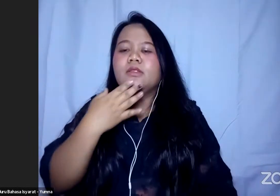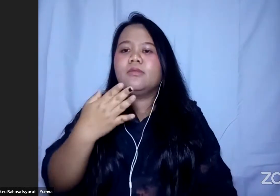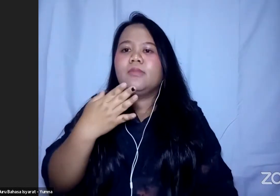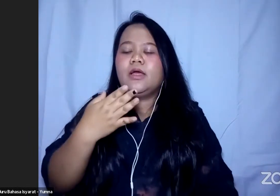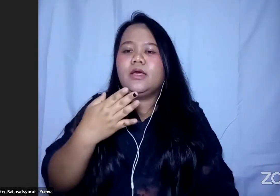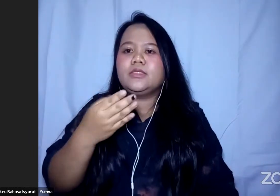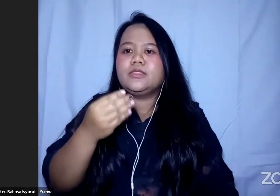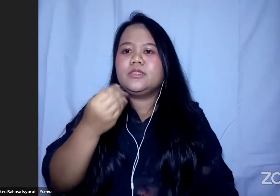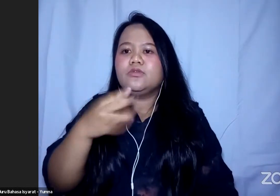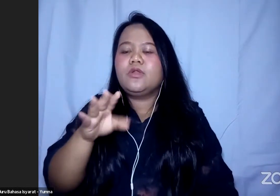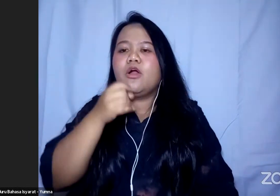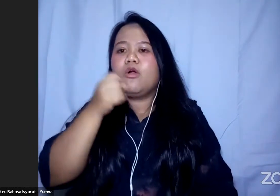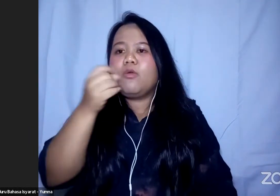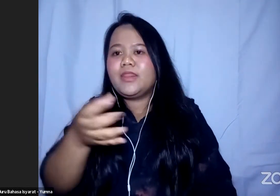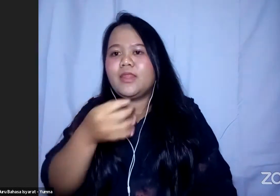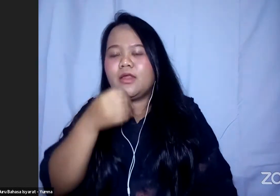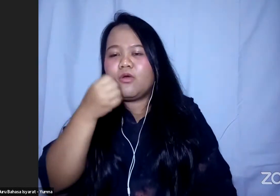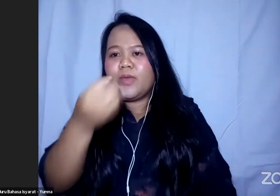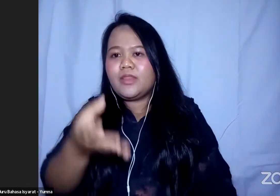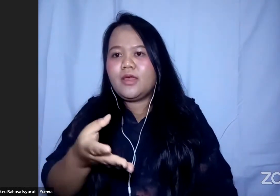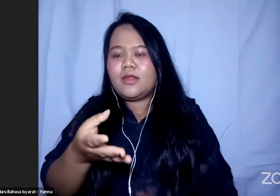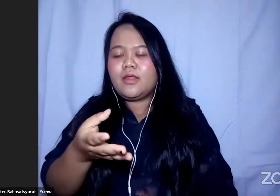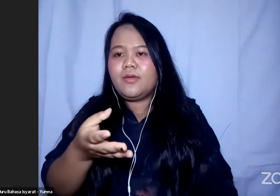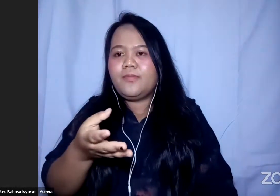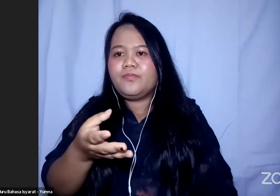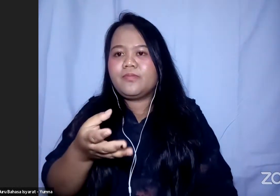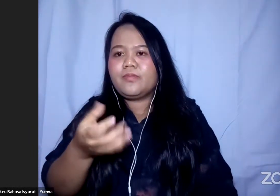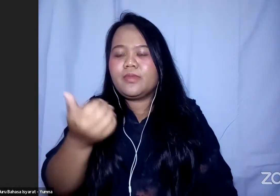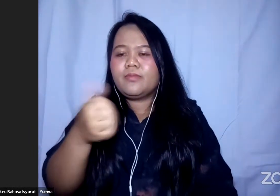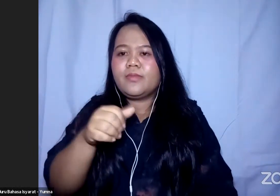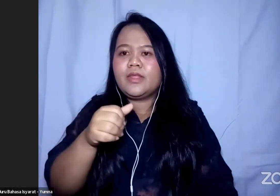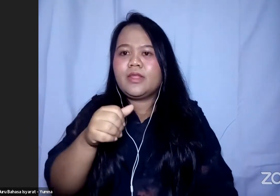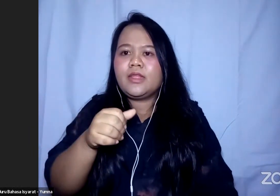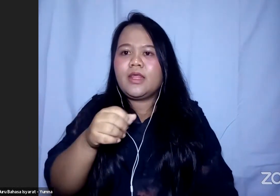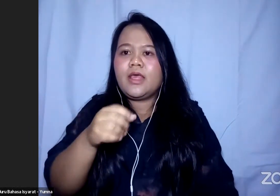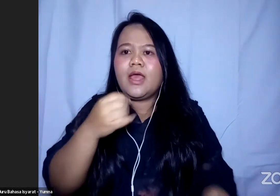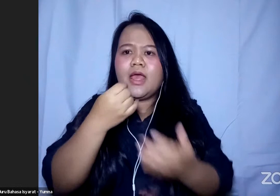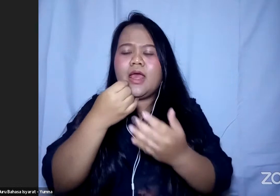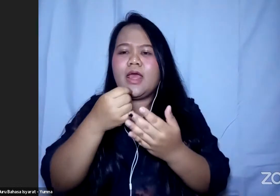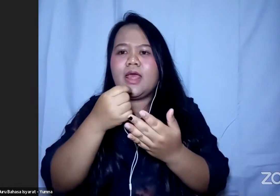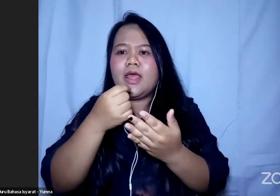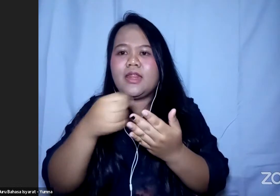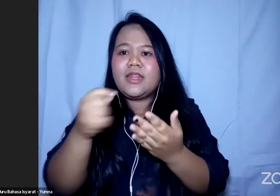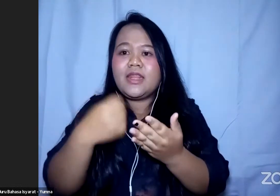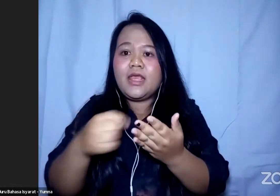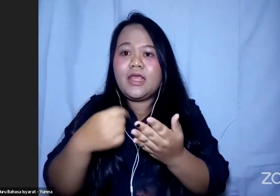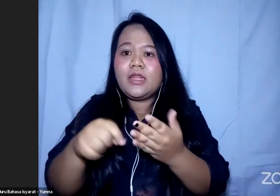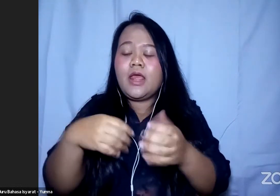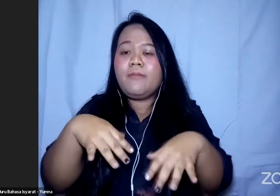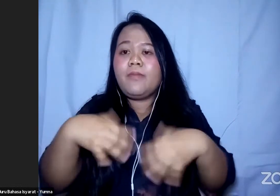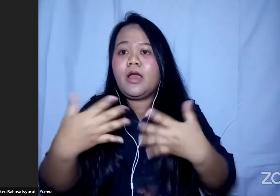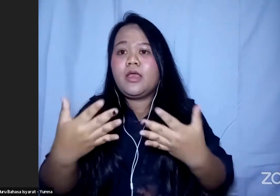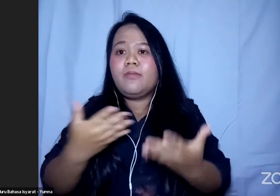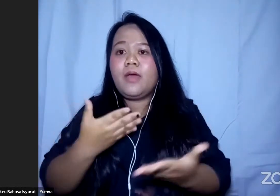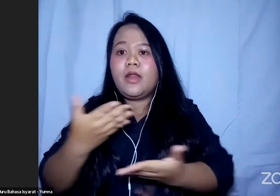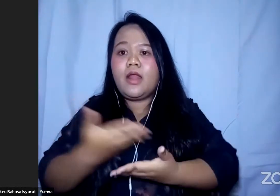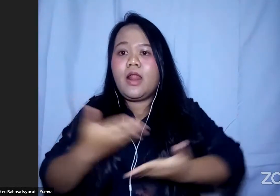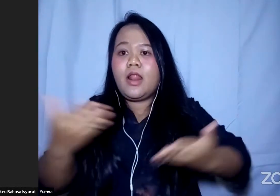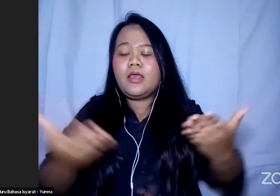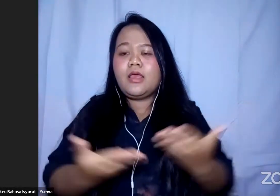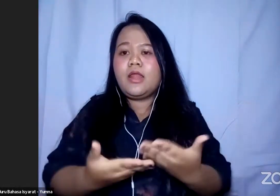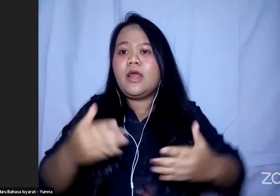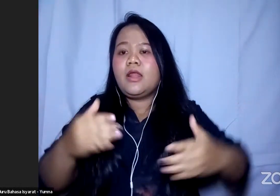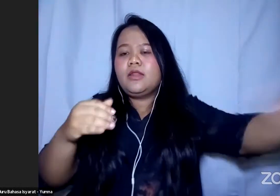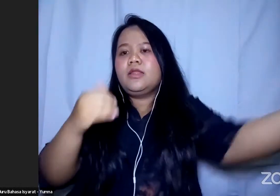komentar-komentarnya Bisa sedikit menilai Bagaimana layanan Jaminan sosial Misalnya